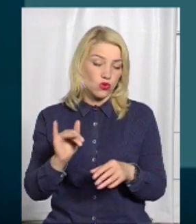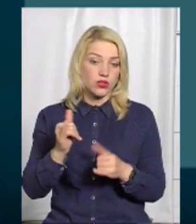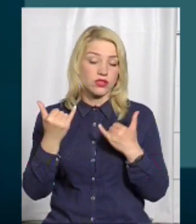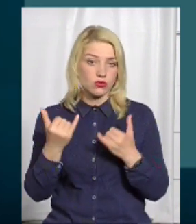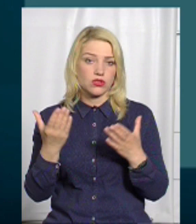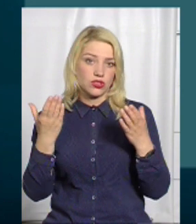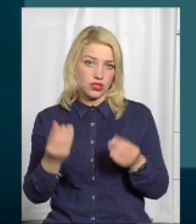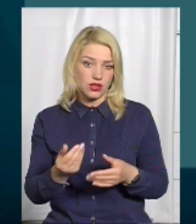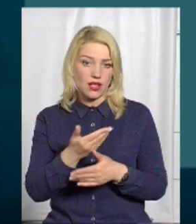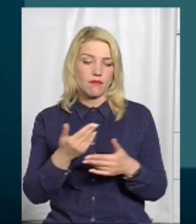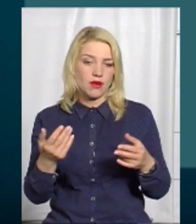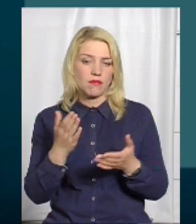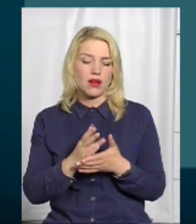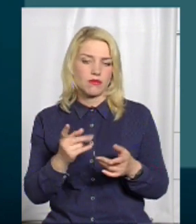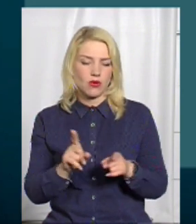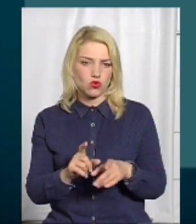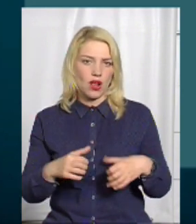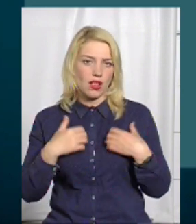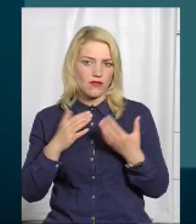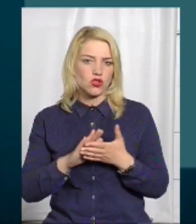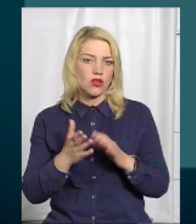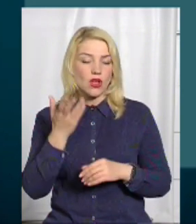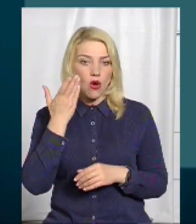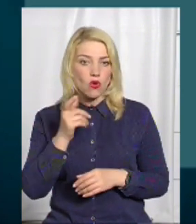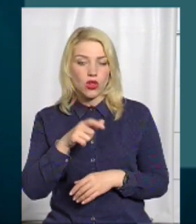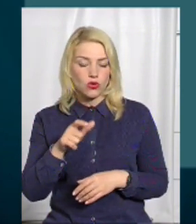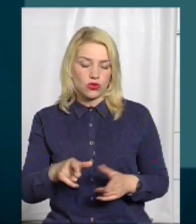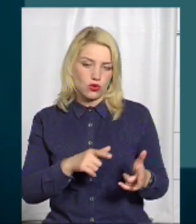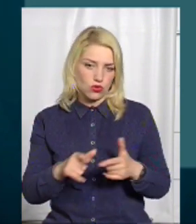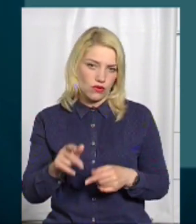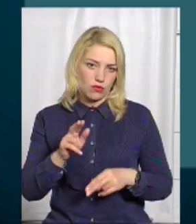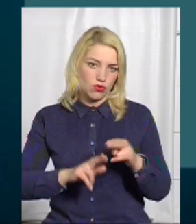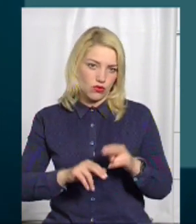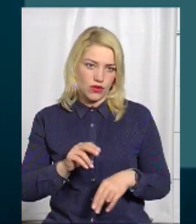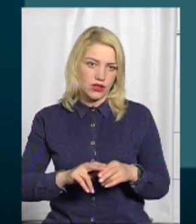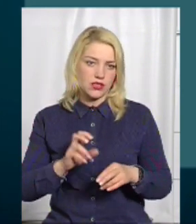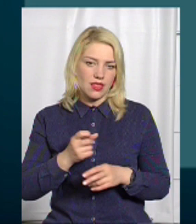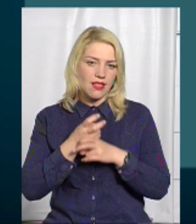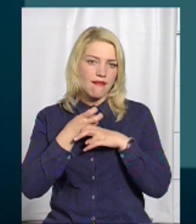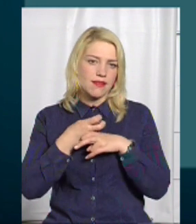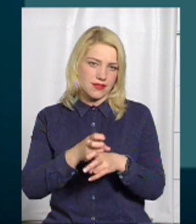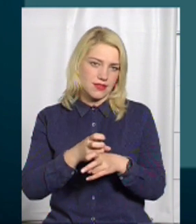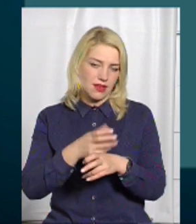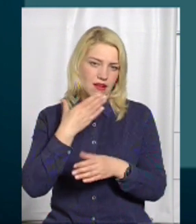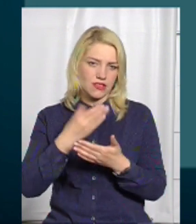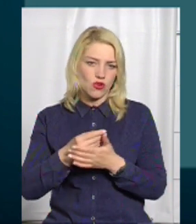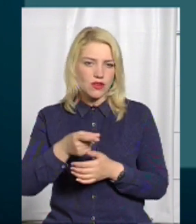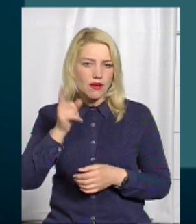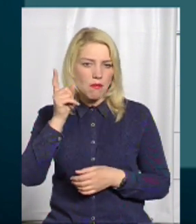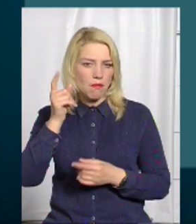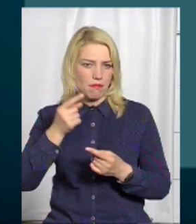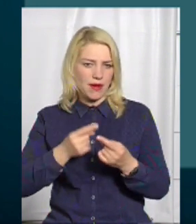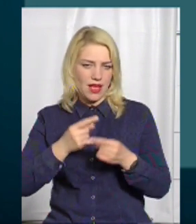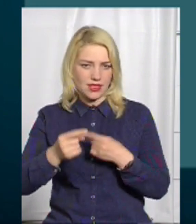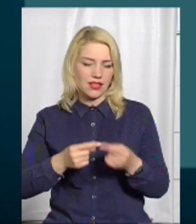сьогоднішній день ми маємо таку жахливу ситуацію, коли люди навіть готові будуватися на кістках предків. Хоча, напевно, повинні